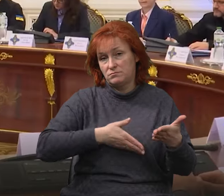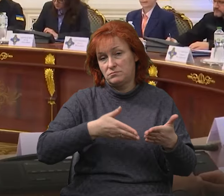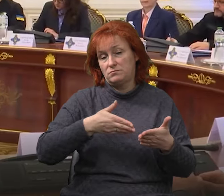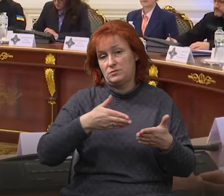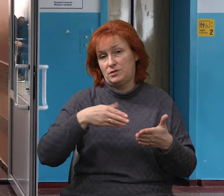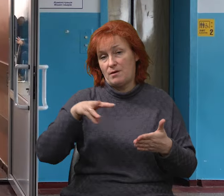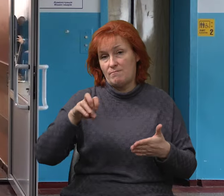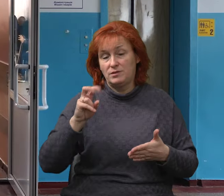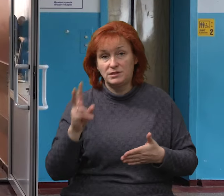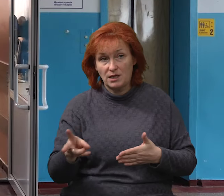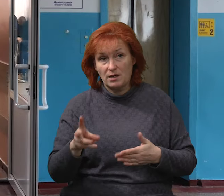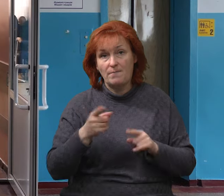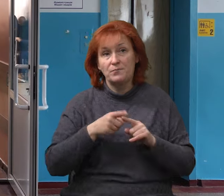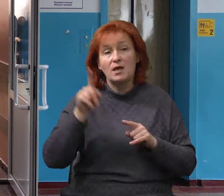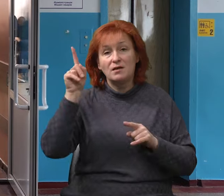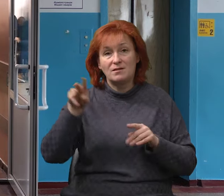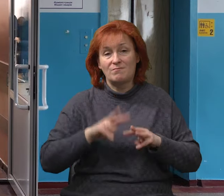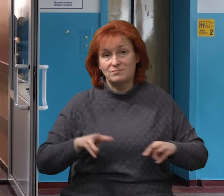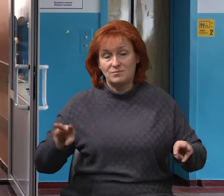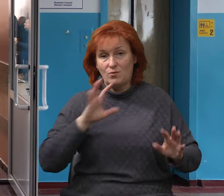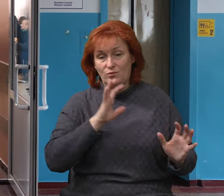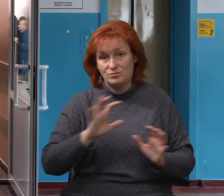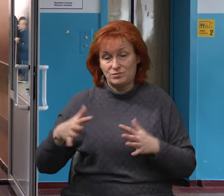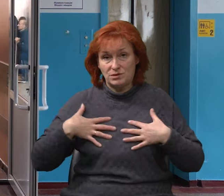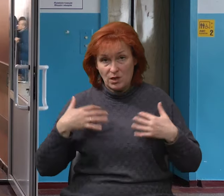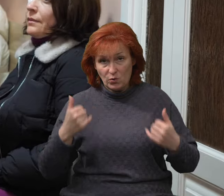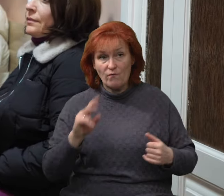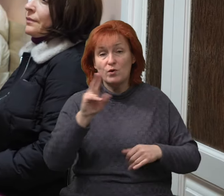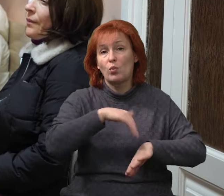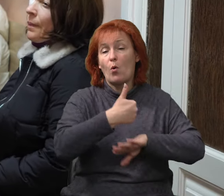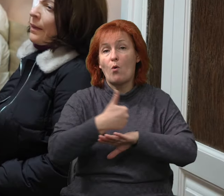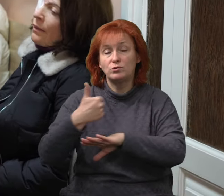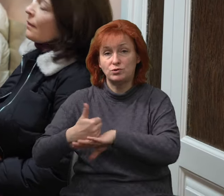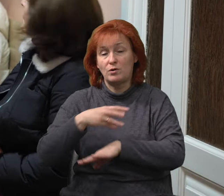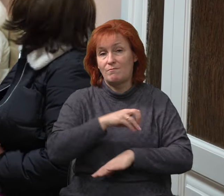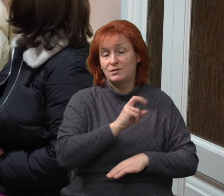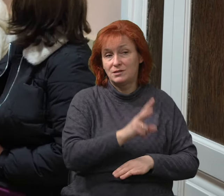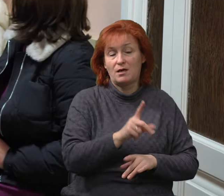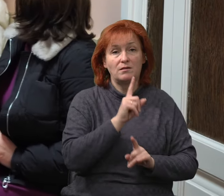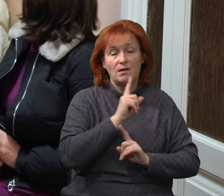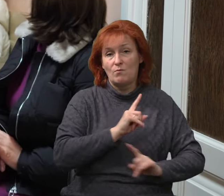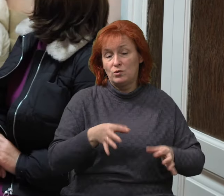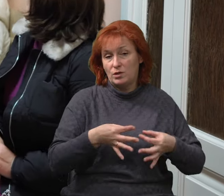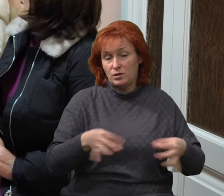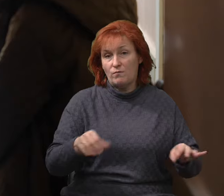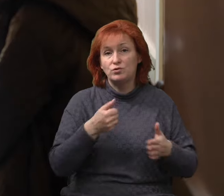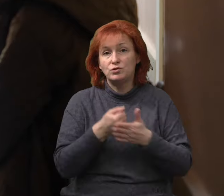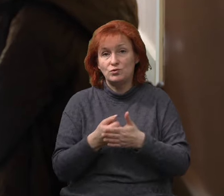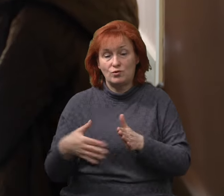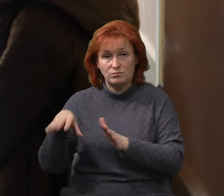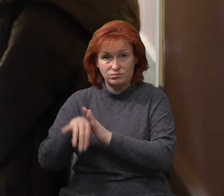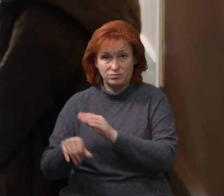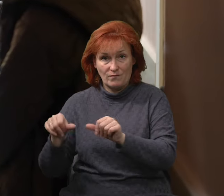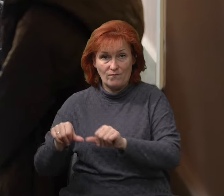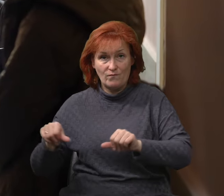року. У прислужбі МОЗ додали, що люди, які зараз очолюють медико-соціальні експертні комісії, не будуть допущені до позицій в оновленій